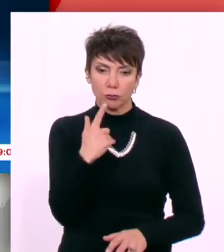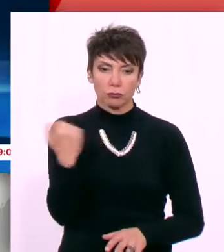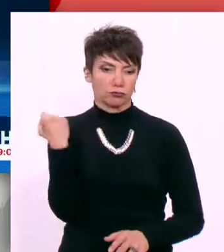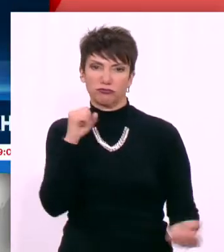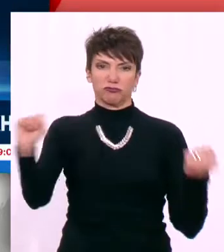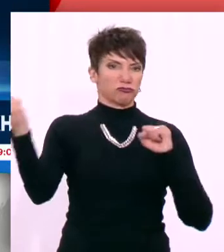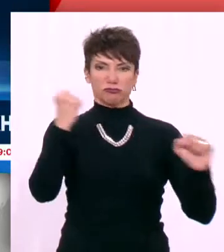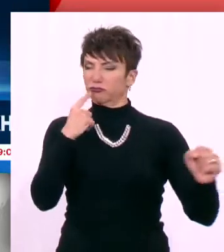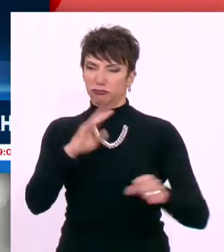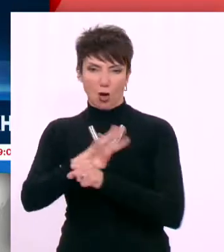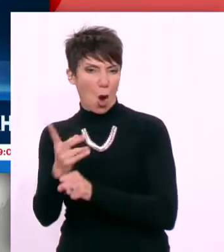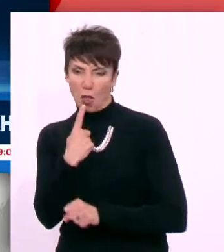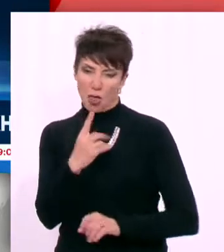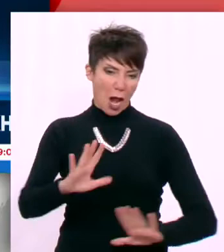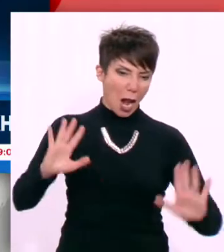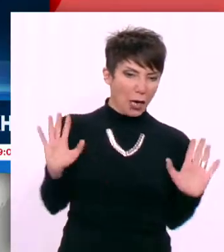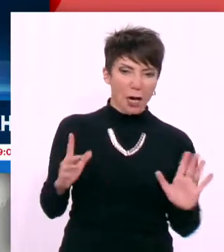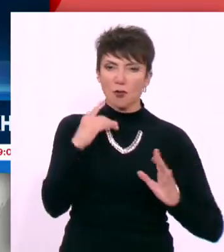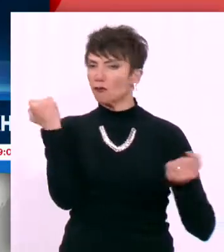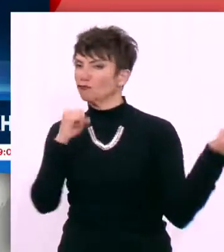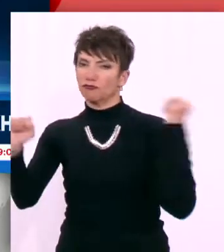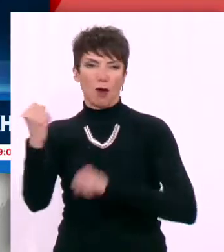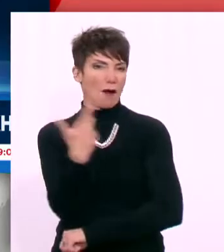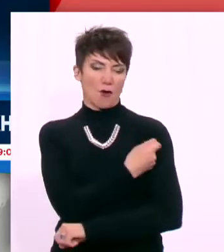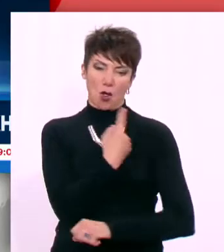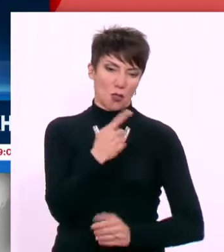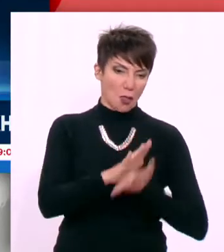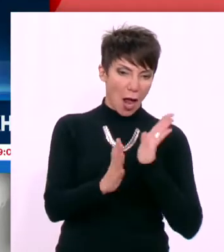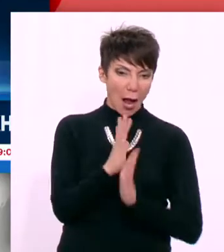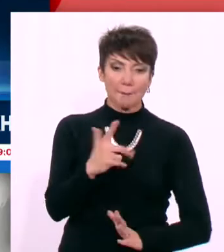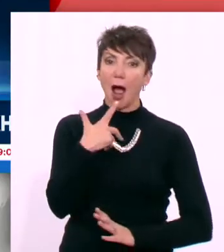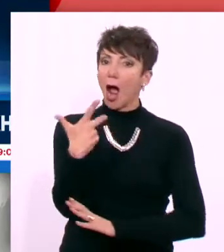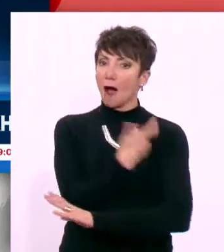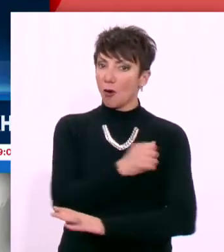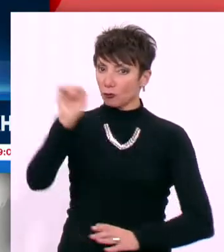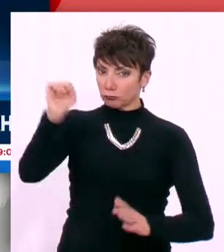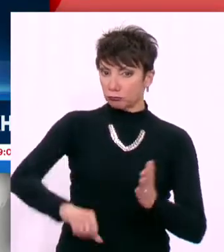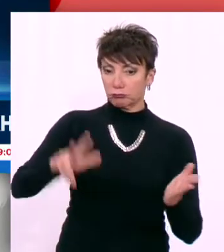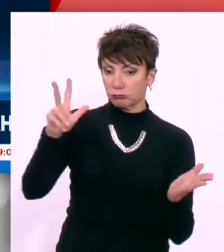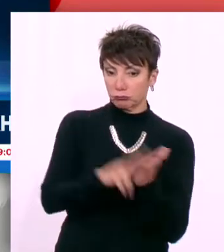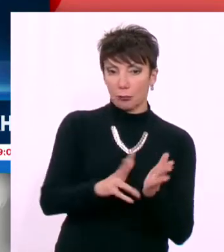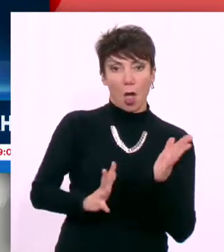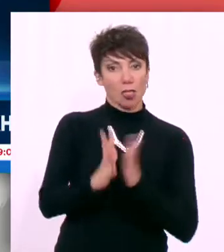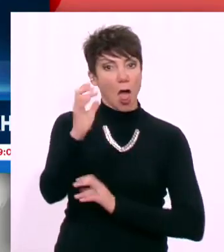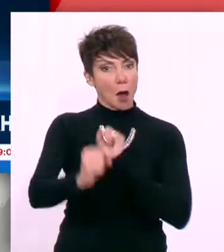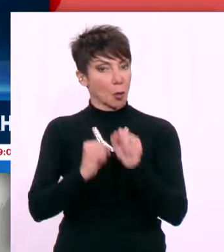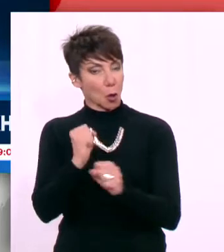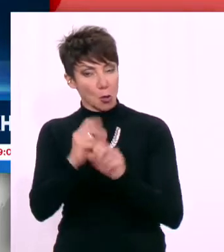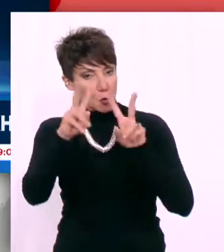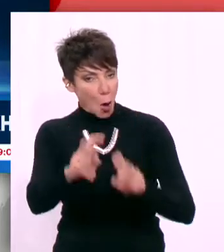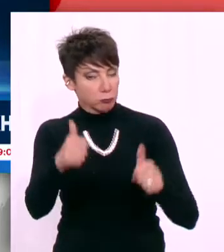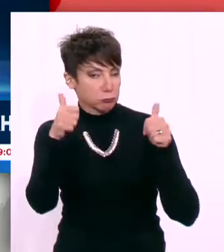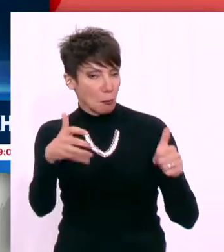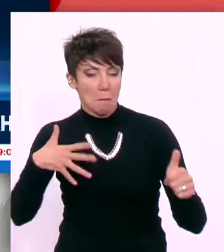αρνητές καμιάς πανδημίας, δεν είμαστε αρνητές κανένας εμβολίου. Τα εμβόλια τα οποία έχουν έγκριση και έχουν κάνει 10 και 15 χρόνια να εγκριθούν, μια χαρά